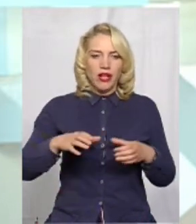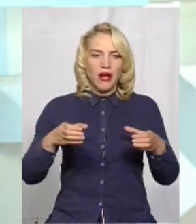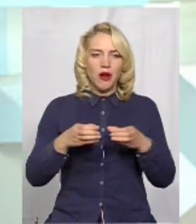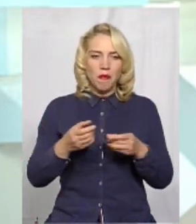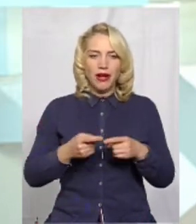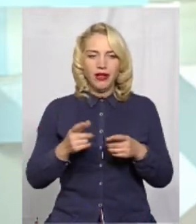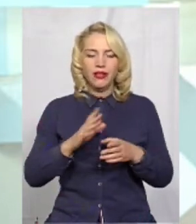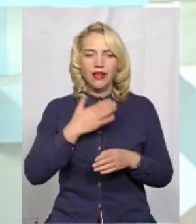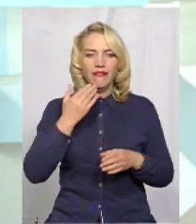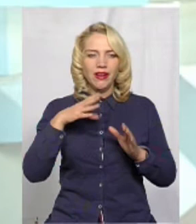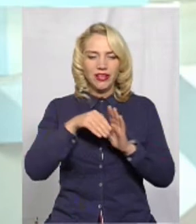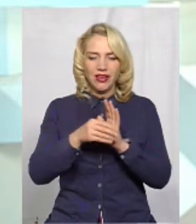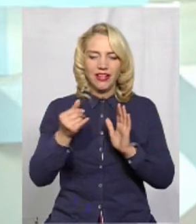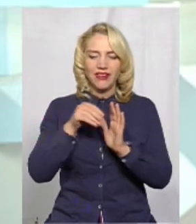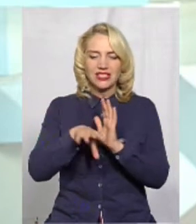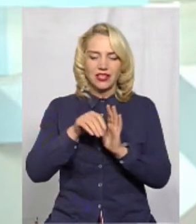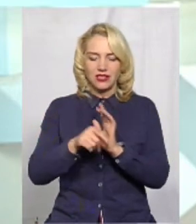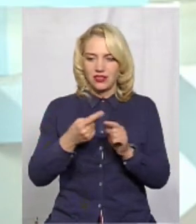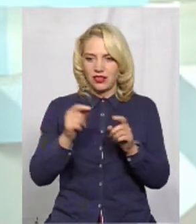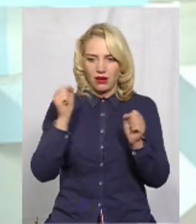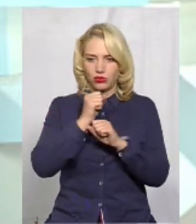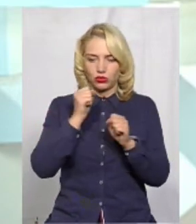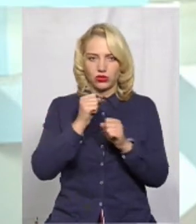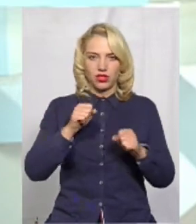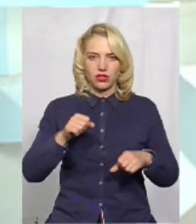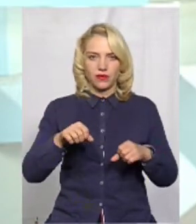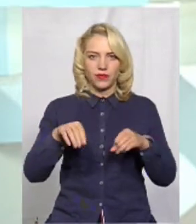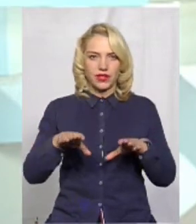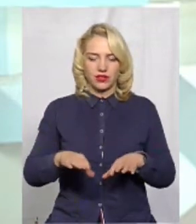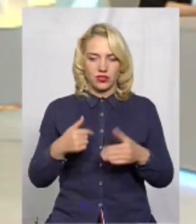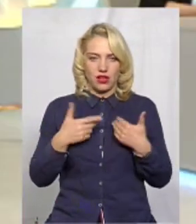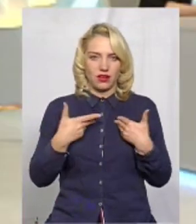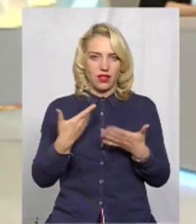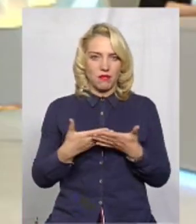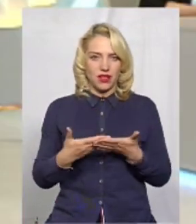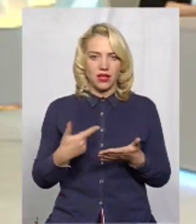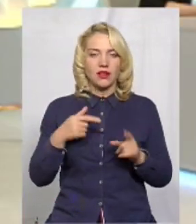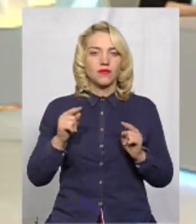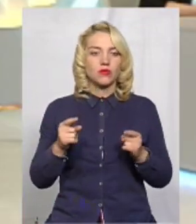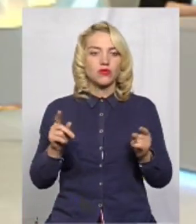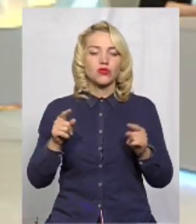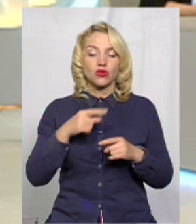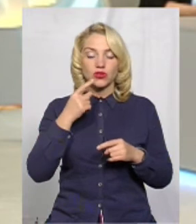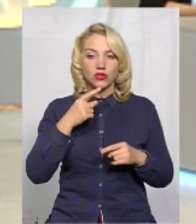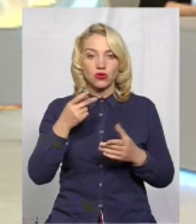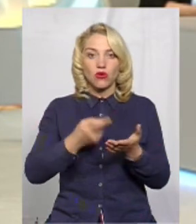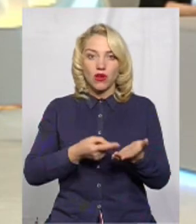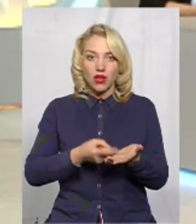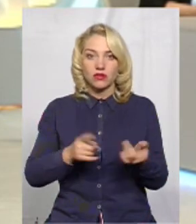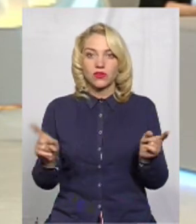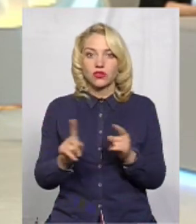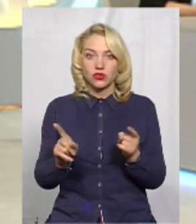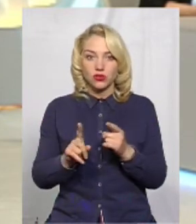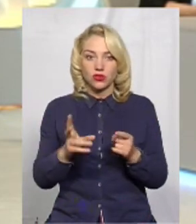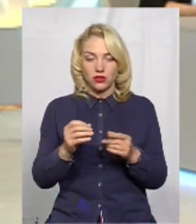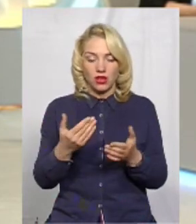внесенням інвестицій. Ви розумієте, це абсурдне рішення, як на мене, тому що доказувати щось на